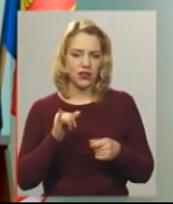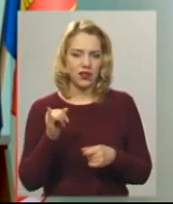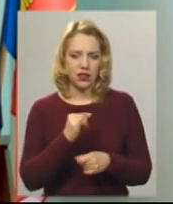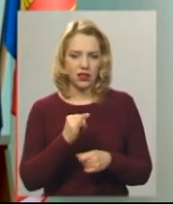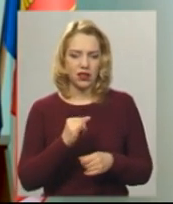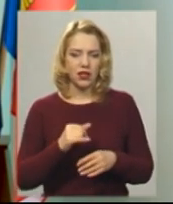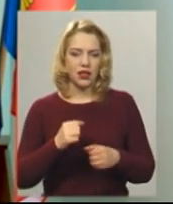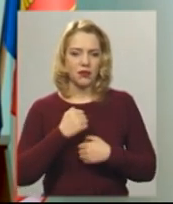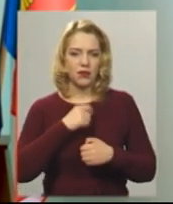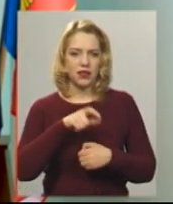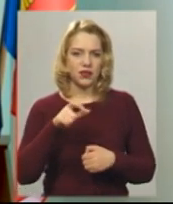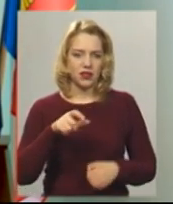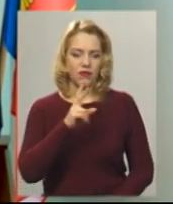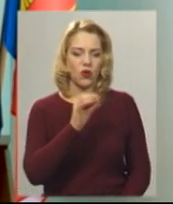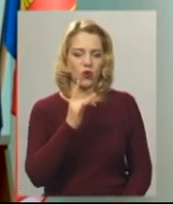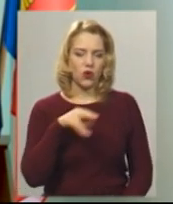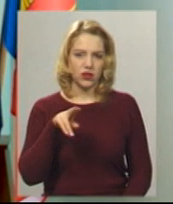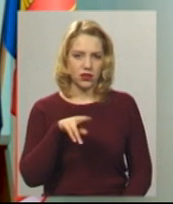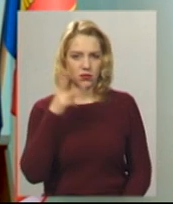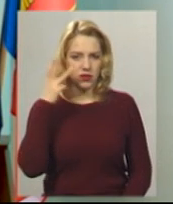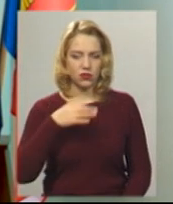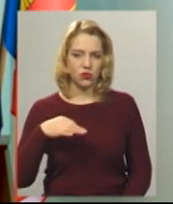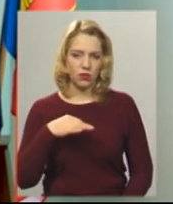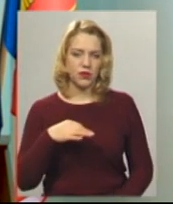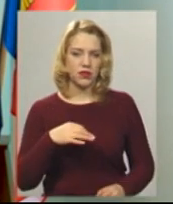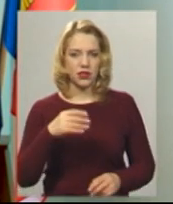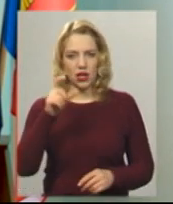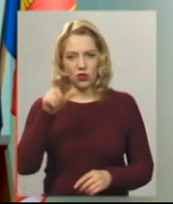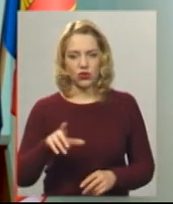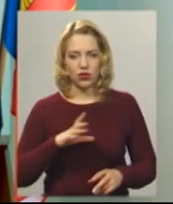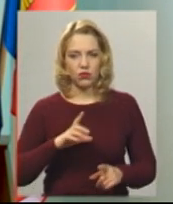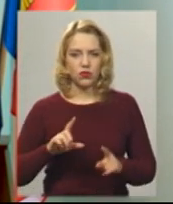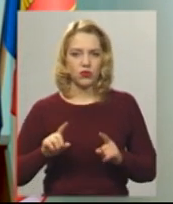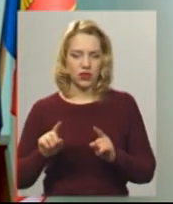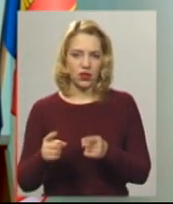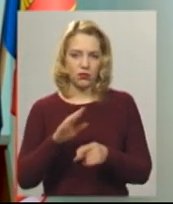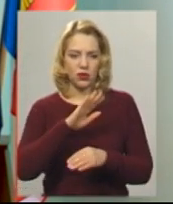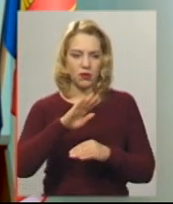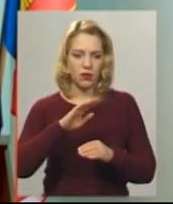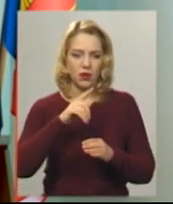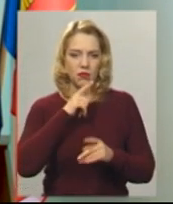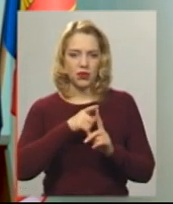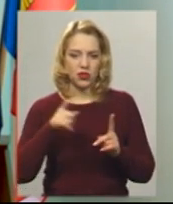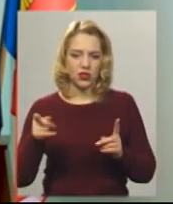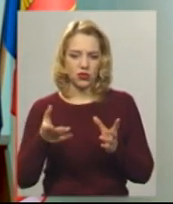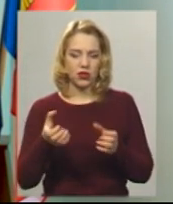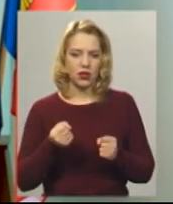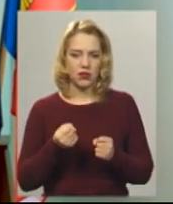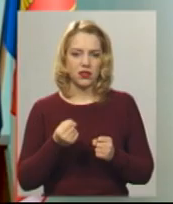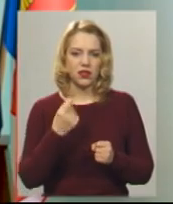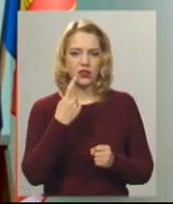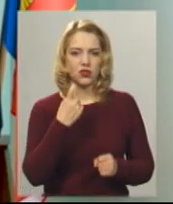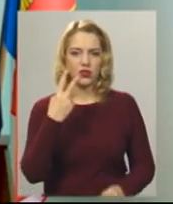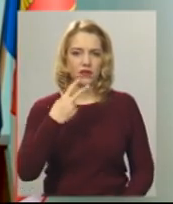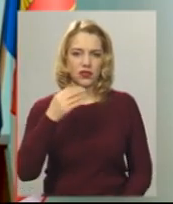бійців корд ГУНП Хмельницької області, зловмисника було затримано під час отримання частини грошових коштів в сумі 120